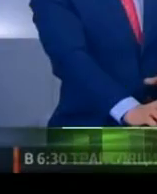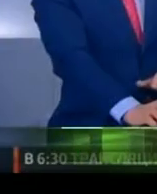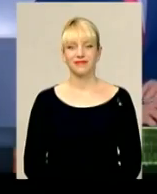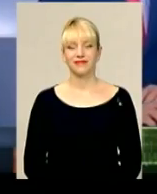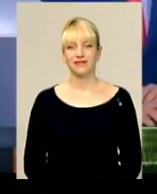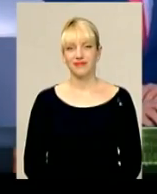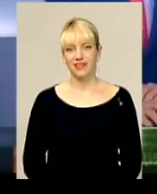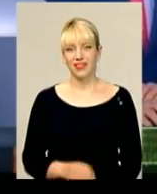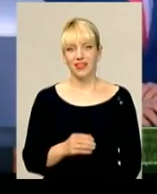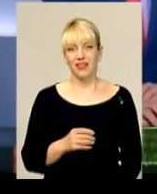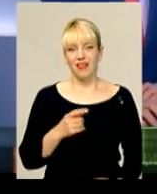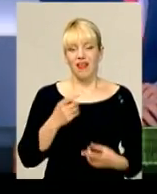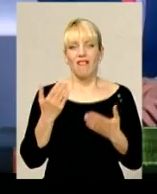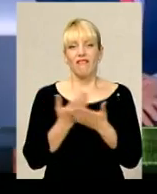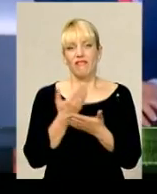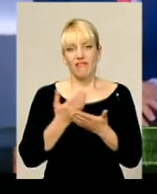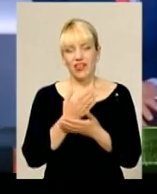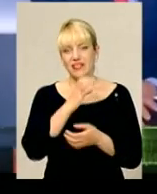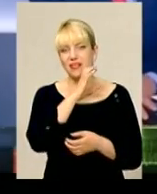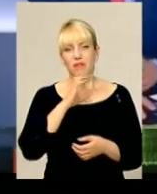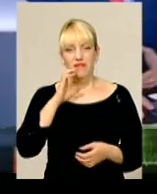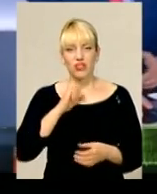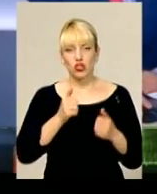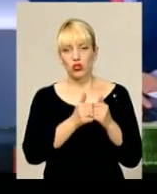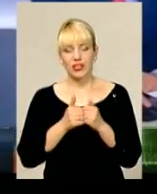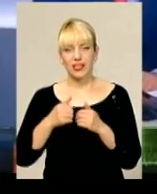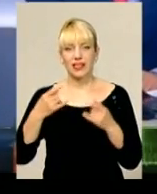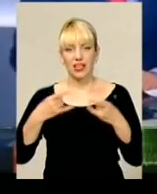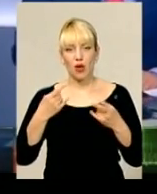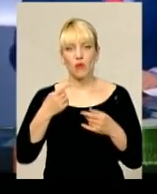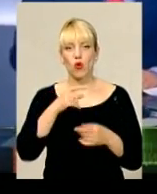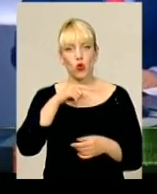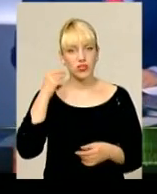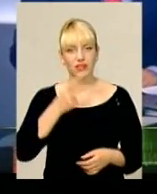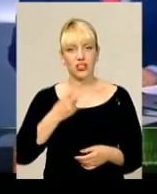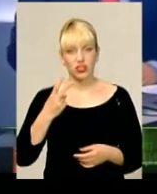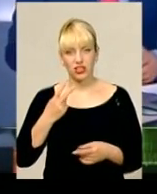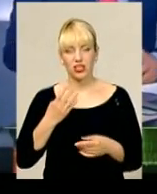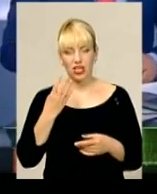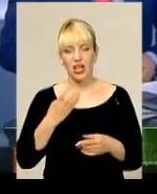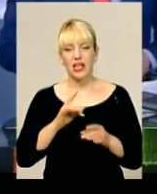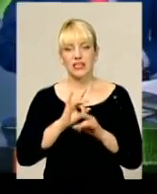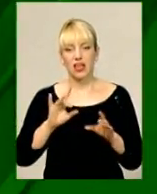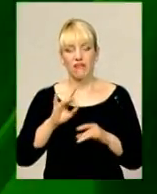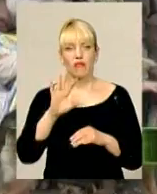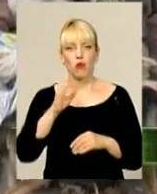Вісті північного сусіда телеканал «Росія-24» заявив про бажання нашої області стати автономною.